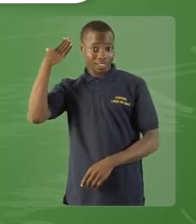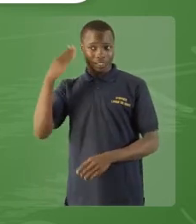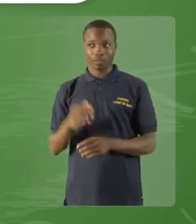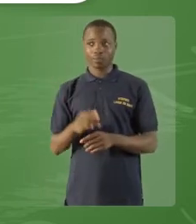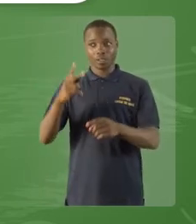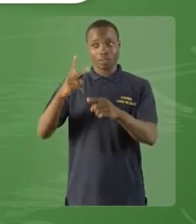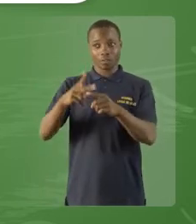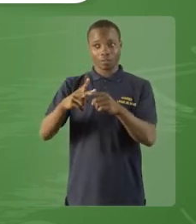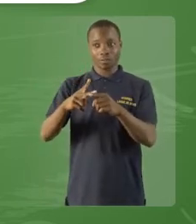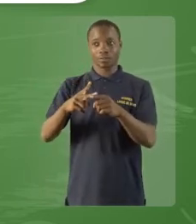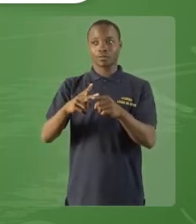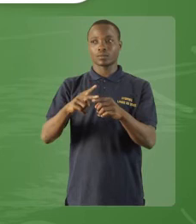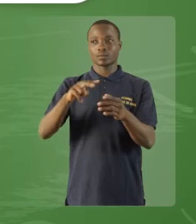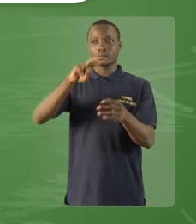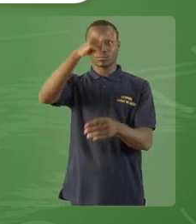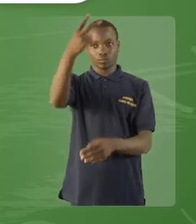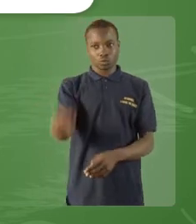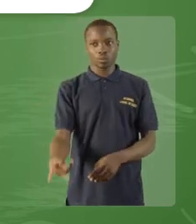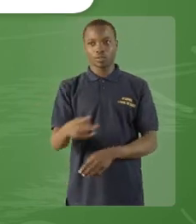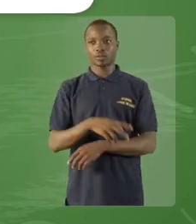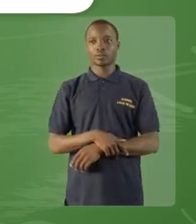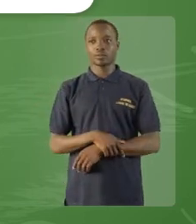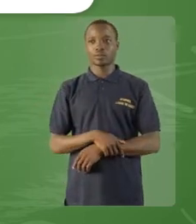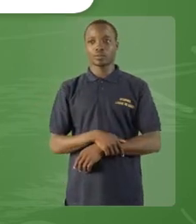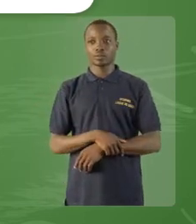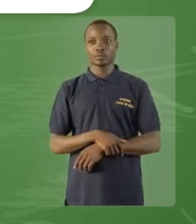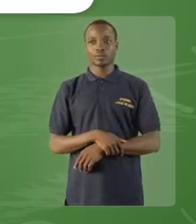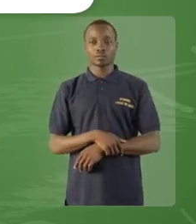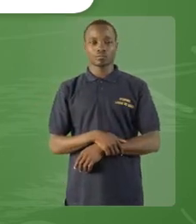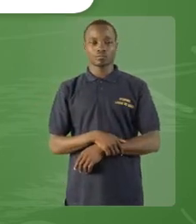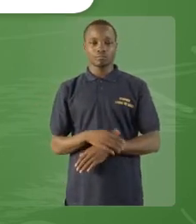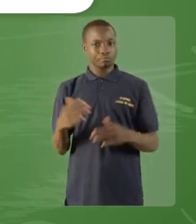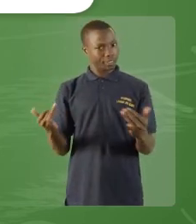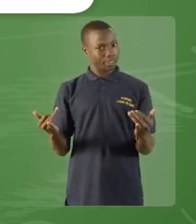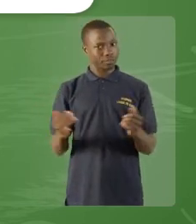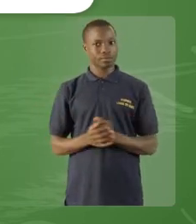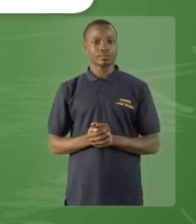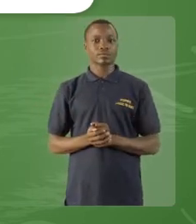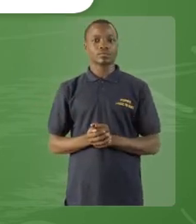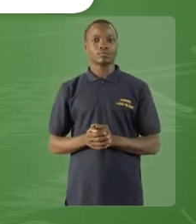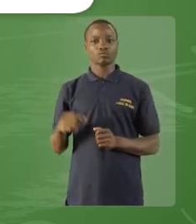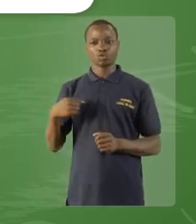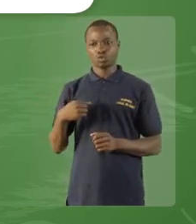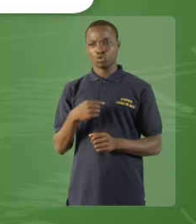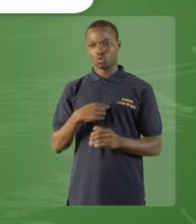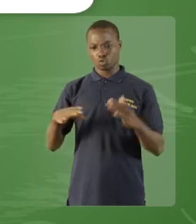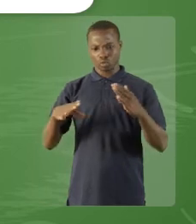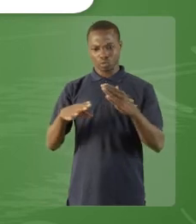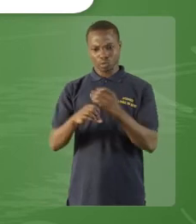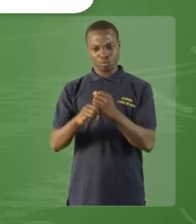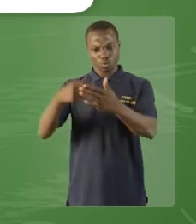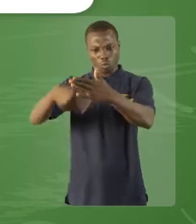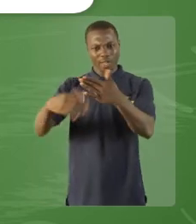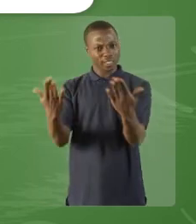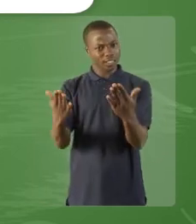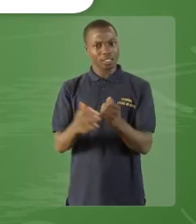Quelle est sa nature ? « Tomber » est le participe passé du verbe « tomber ».